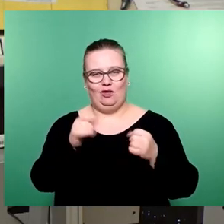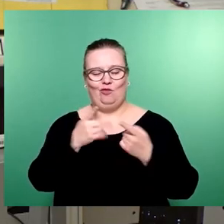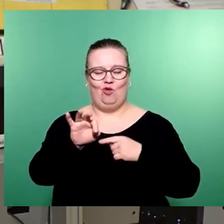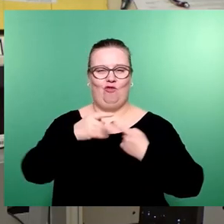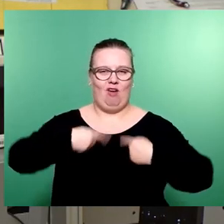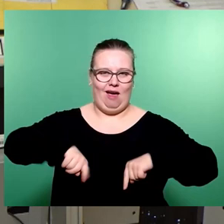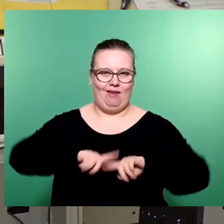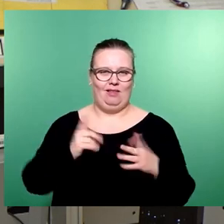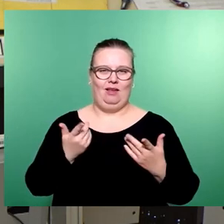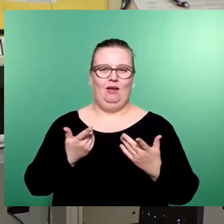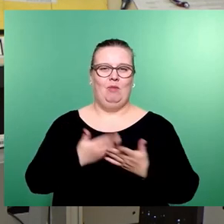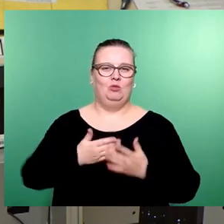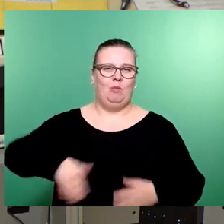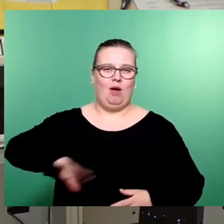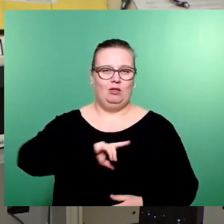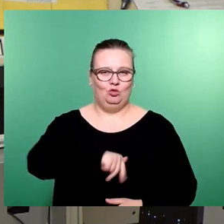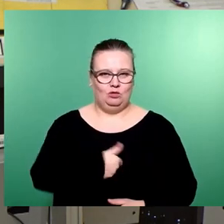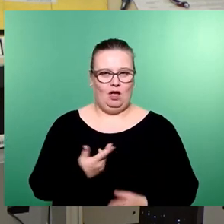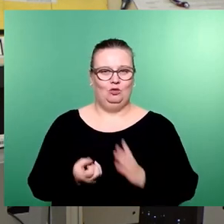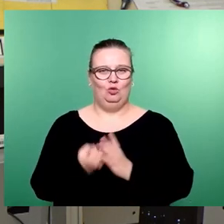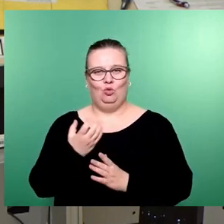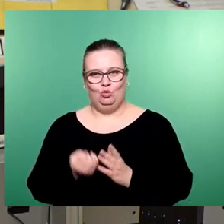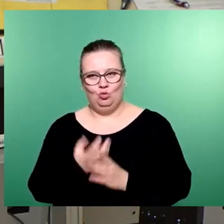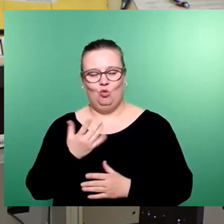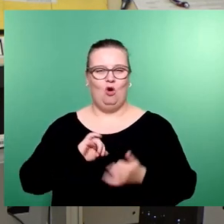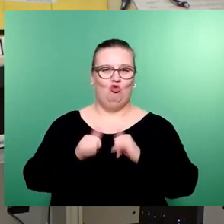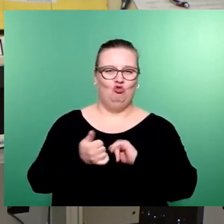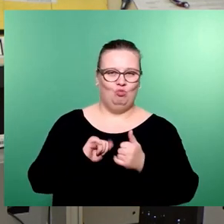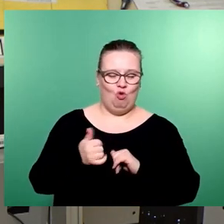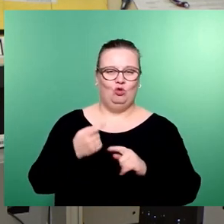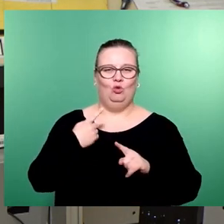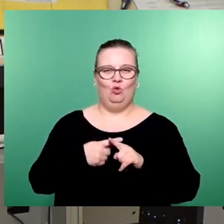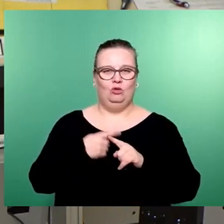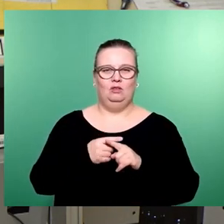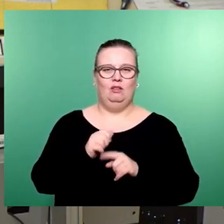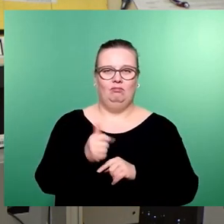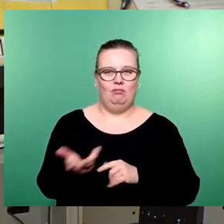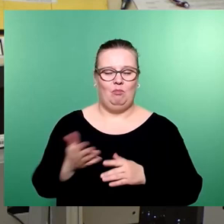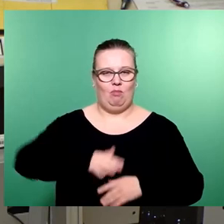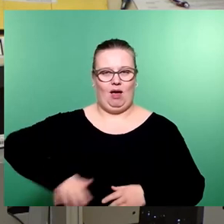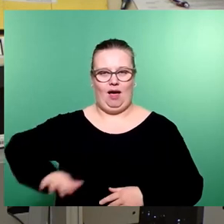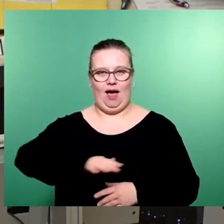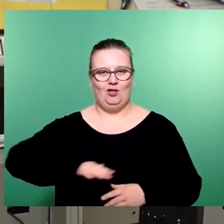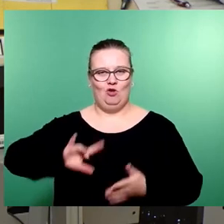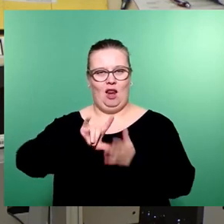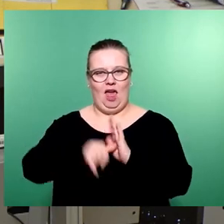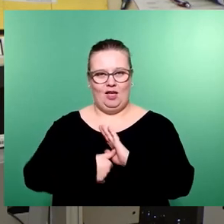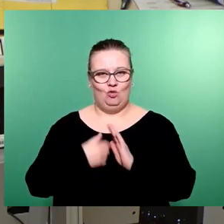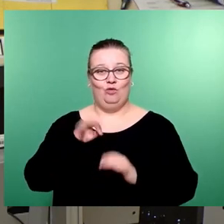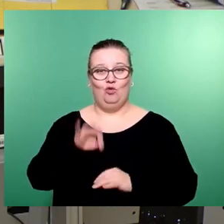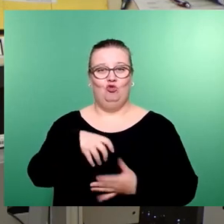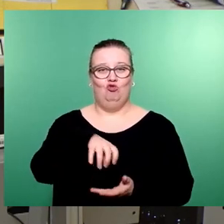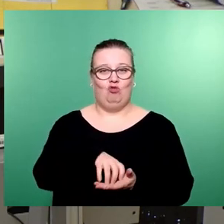um im Bereich Soziales, Kultur, Sport und weiteren Bereichen entsprechende Leistungen für die Stadt